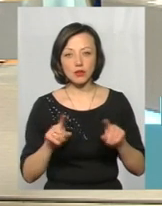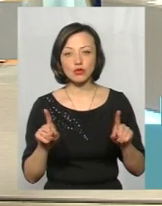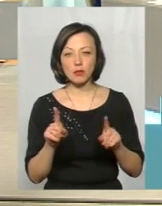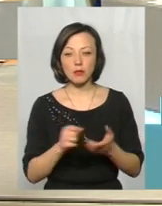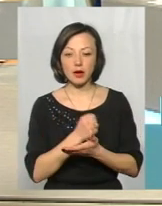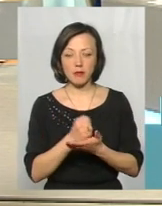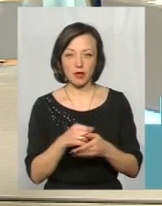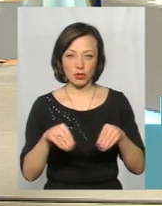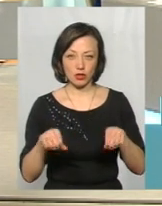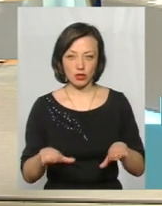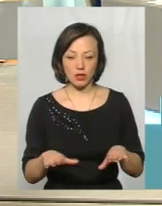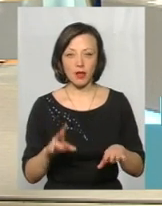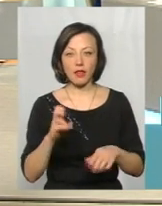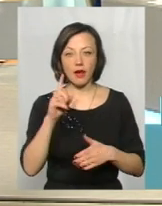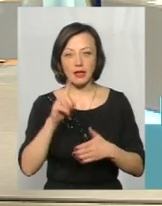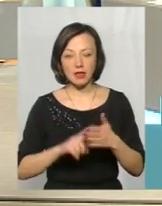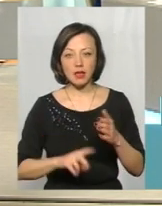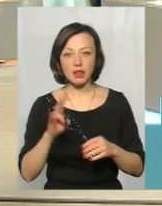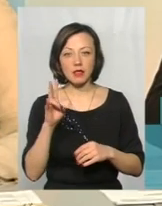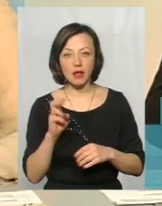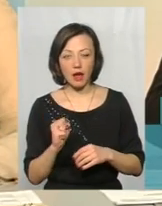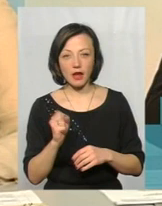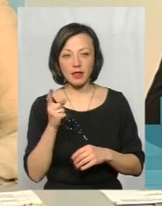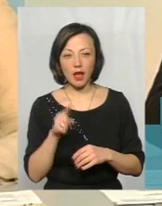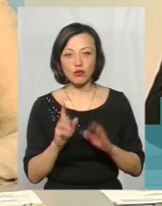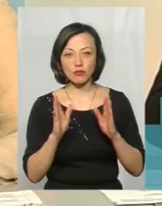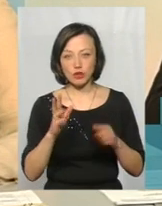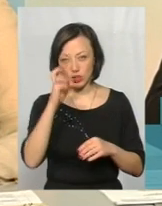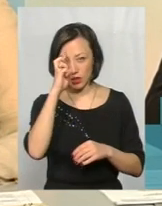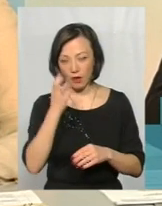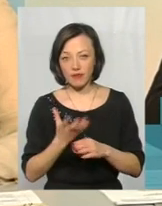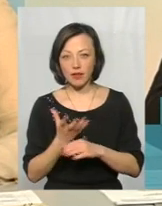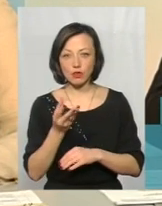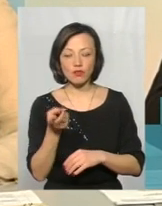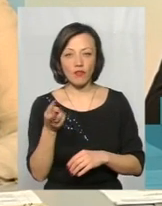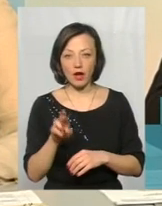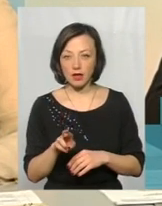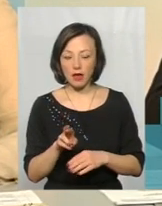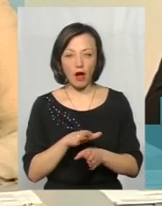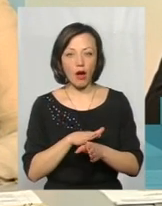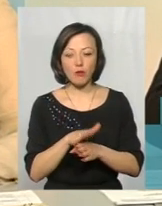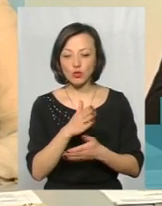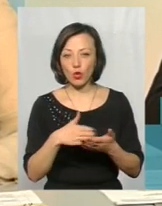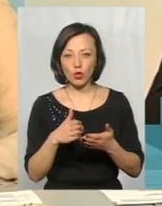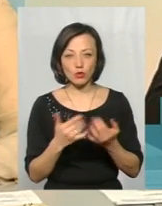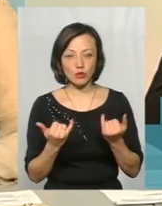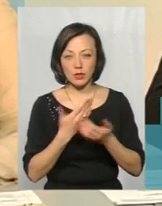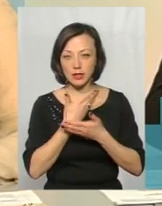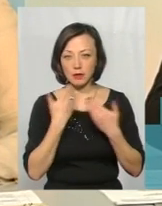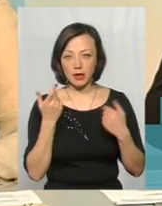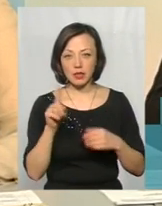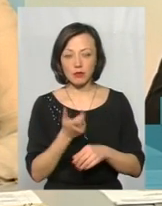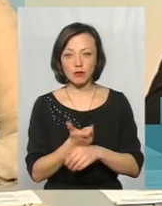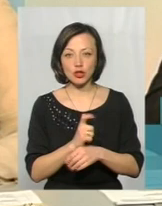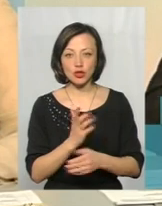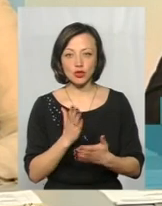приймати рішення. Надії на те, що буде державне фінансування, абсолютно сьогодні немає, тим більше, що